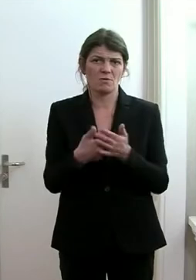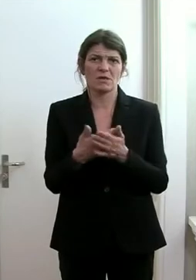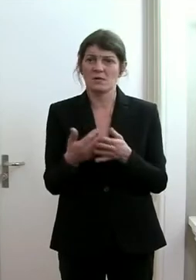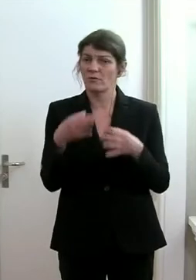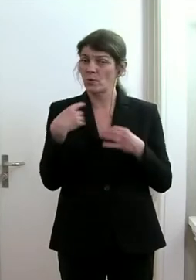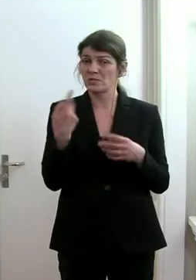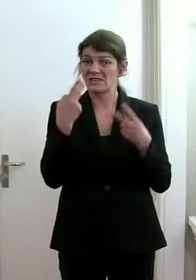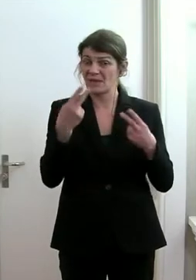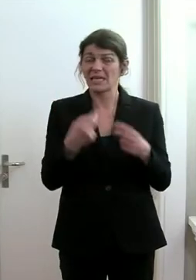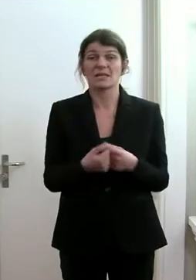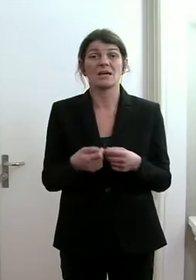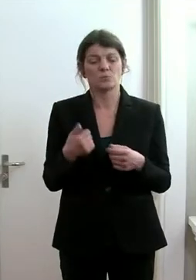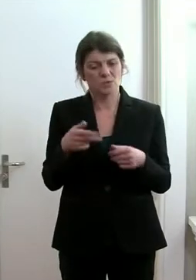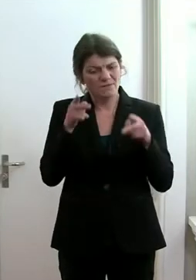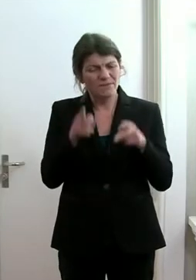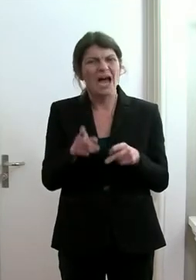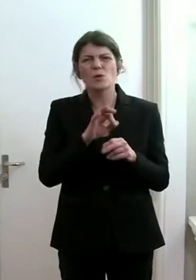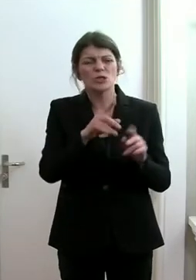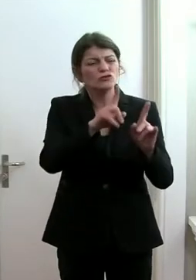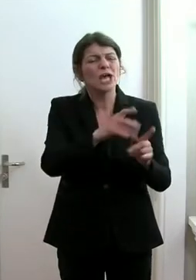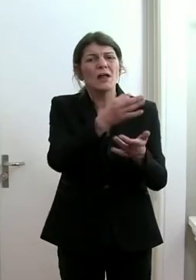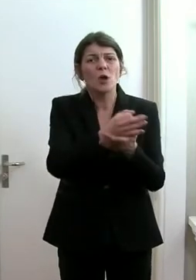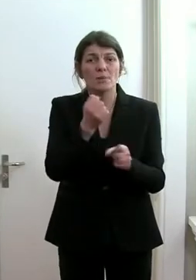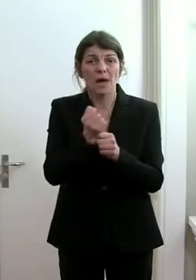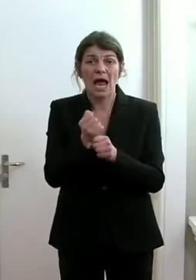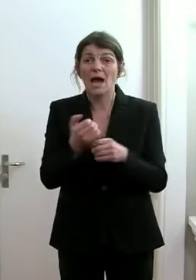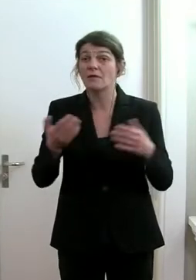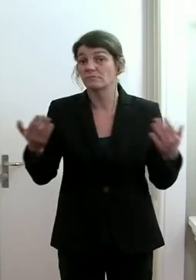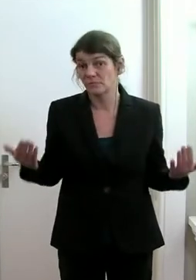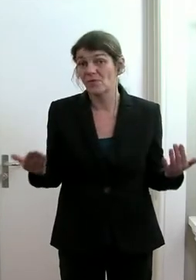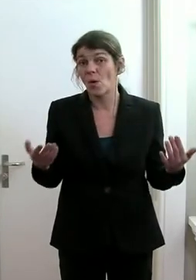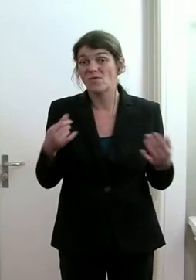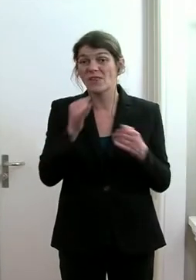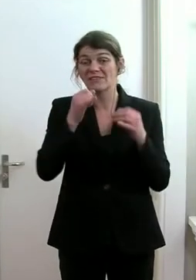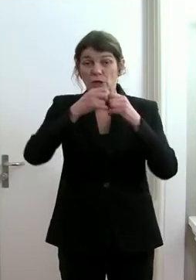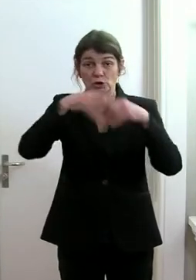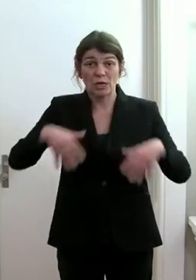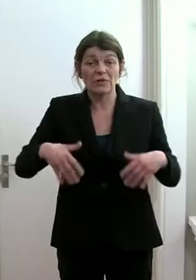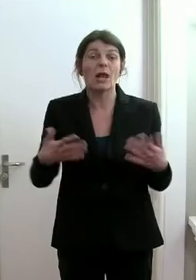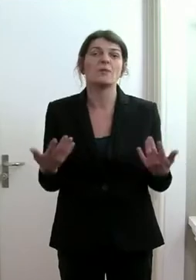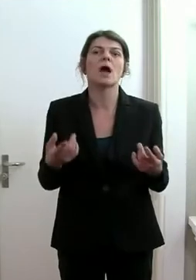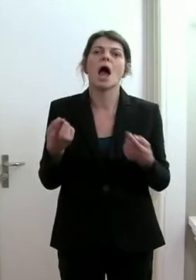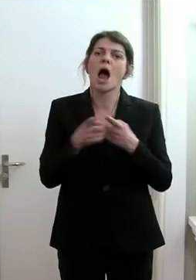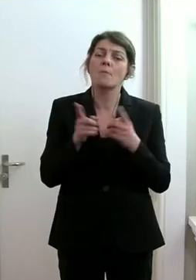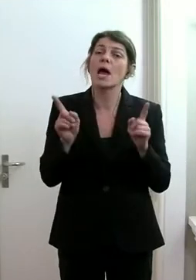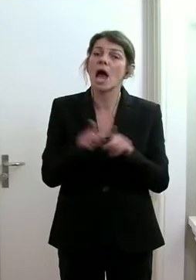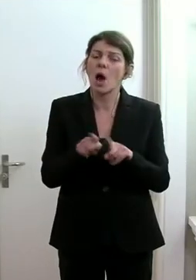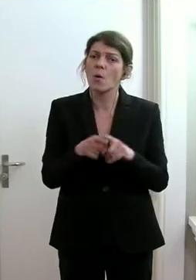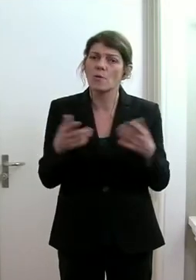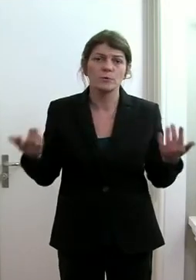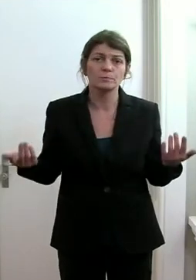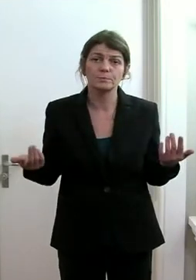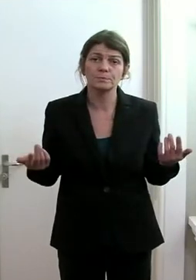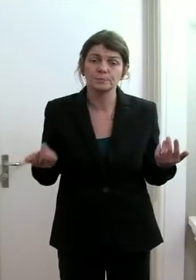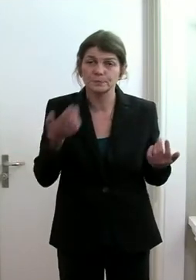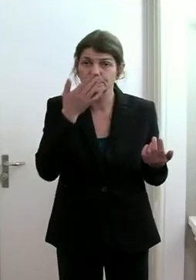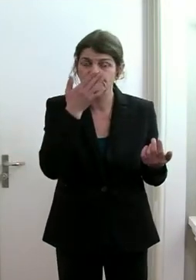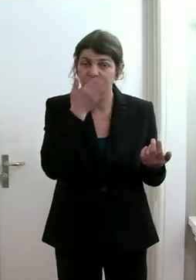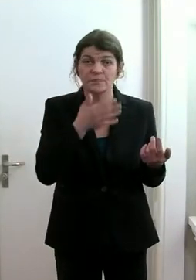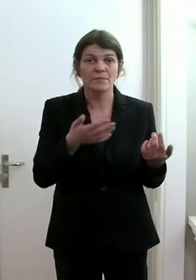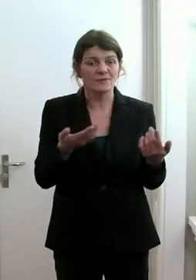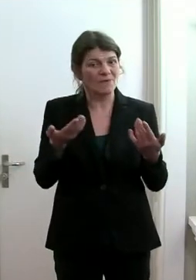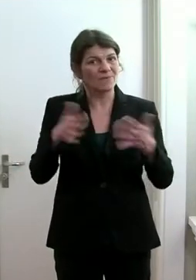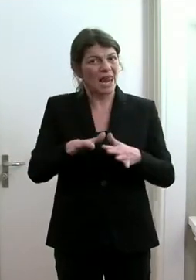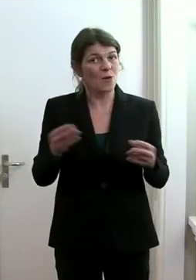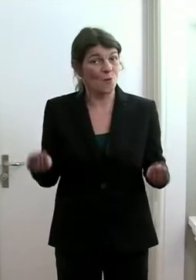wichtig, dass man es auch wirklich nur an den Standorten macht, wo es eben aus infrastrukturellen, aber auch aus Fallgründen,